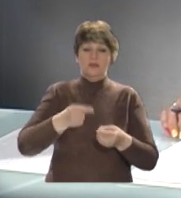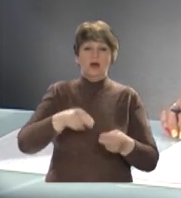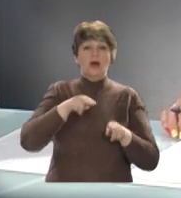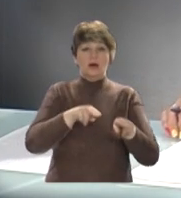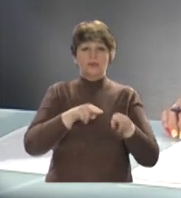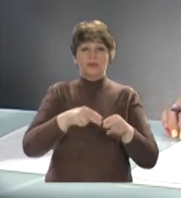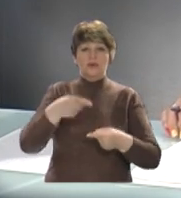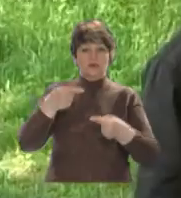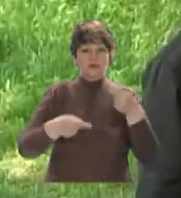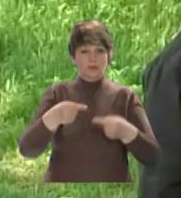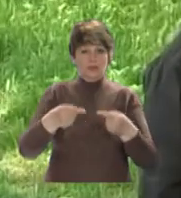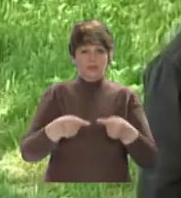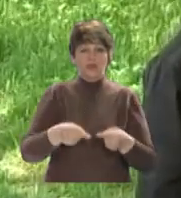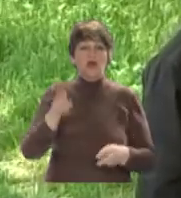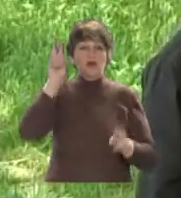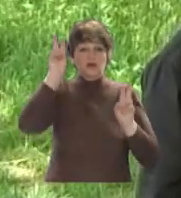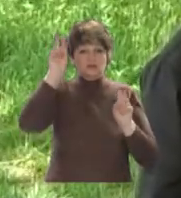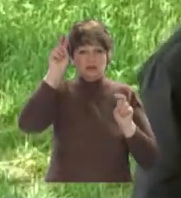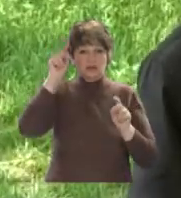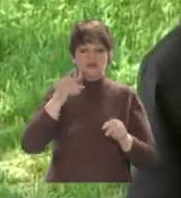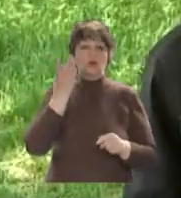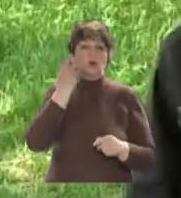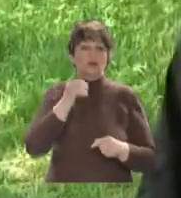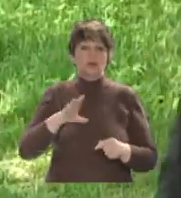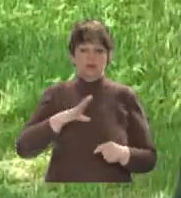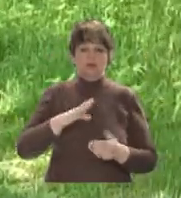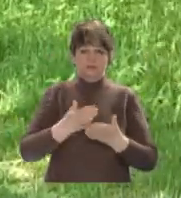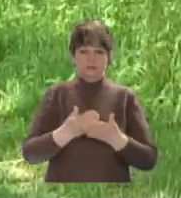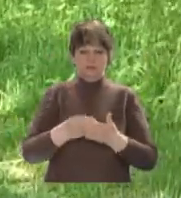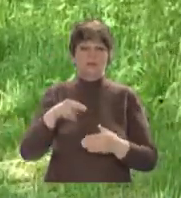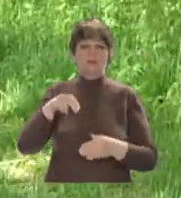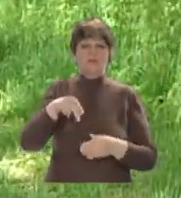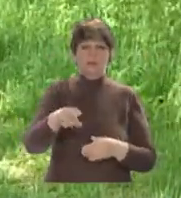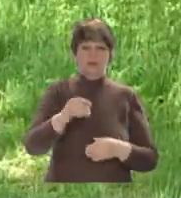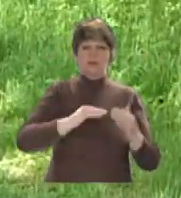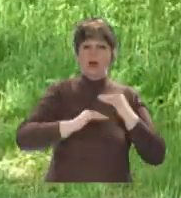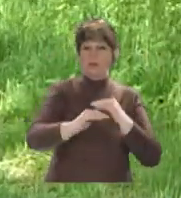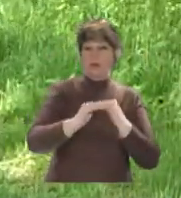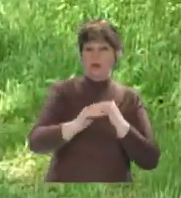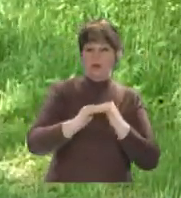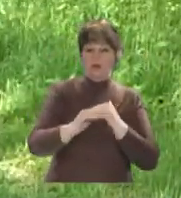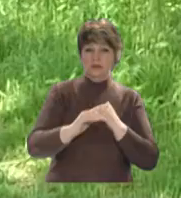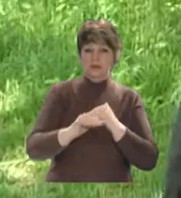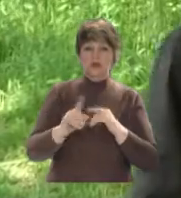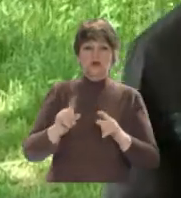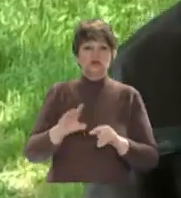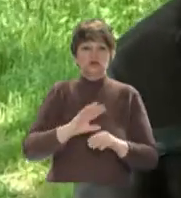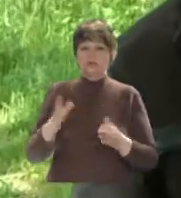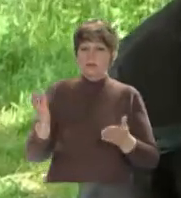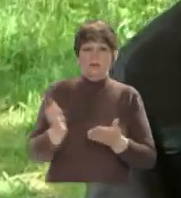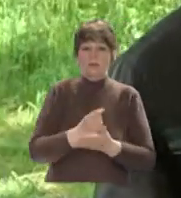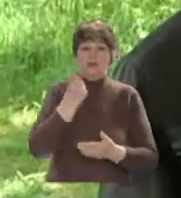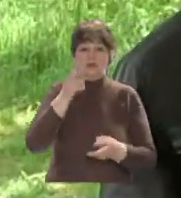мисливських дебатах. Зайця було в одиночку, вийдеш, наприклад, на поле, і щоб не